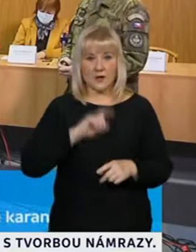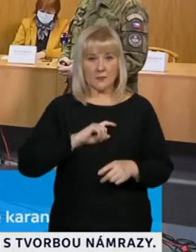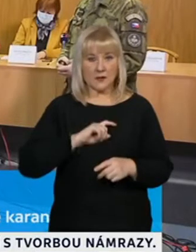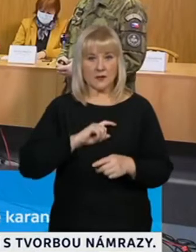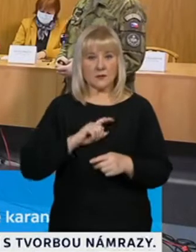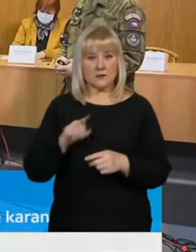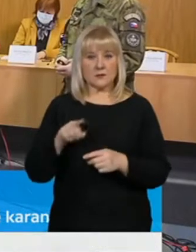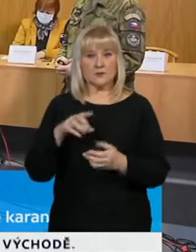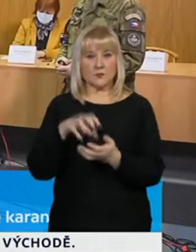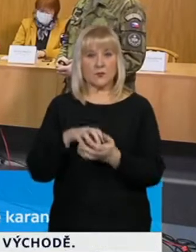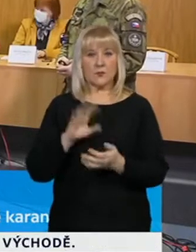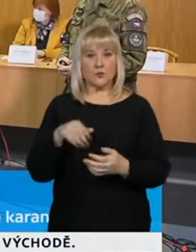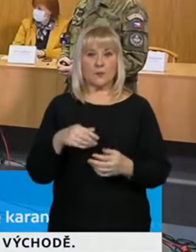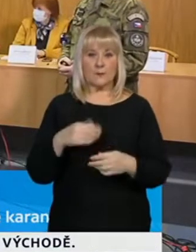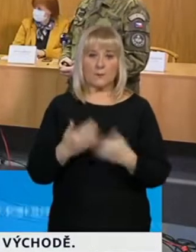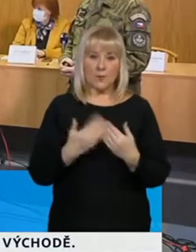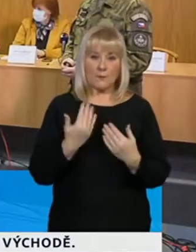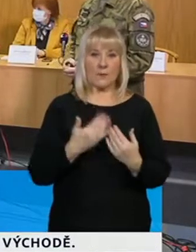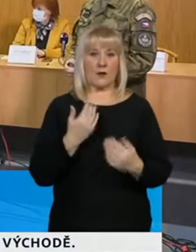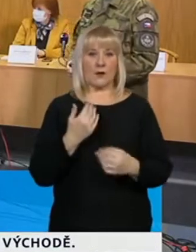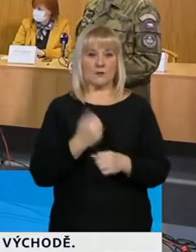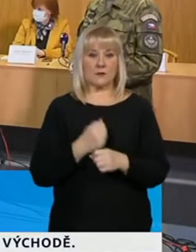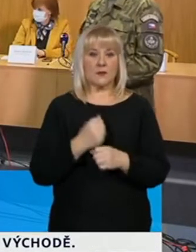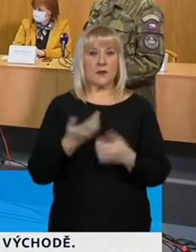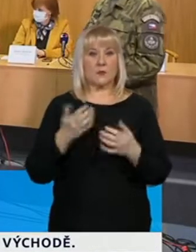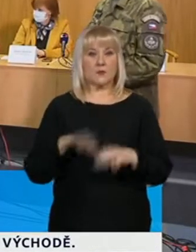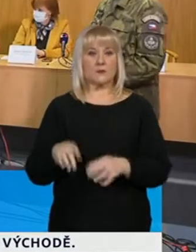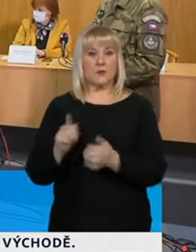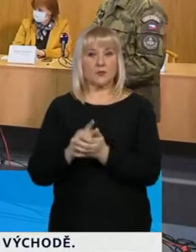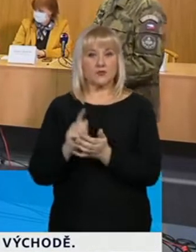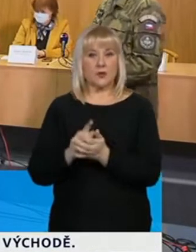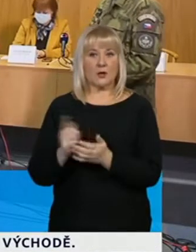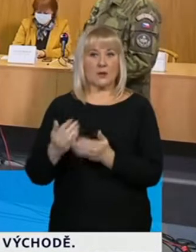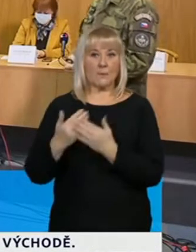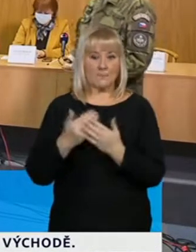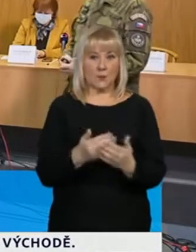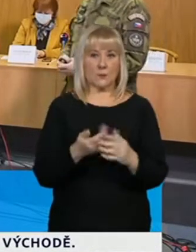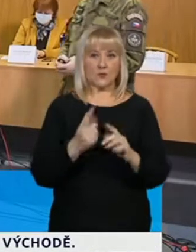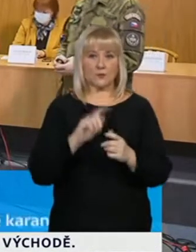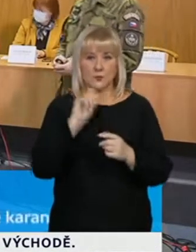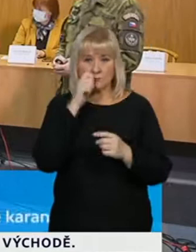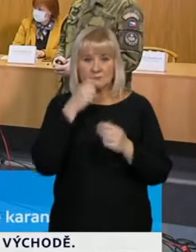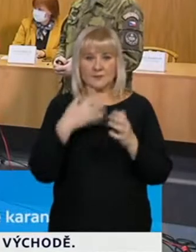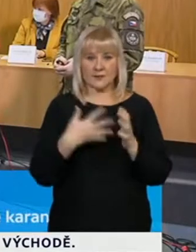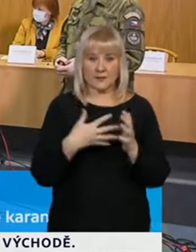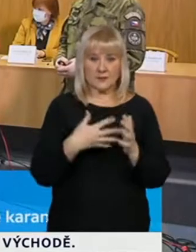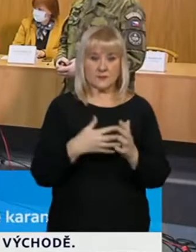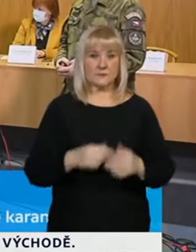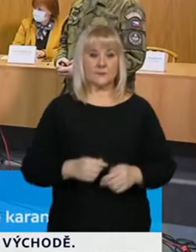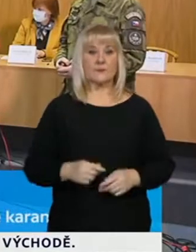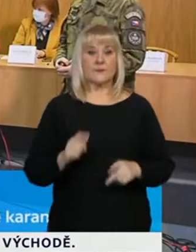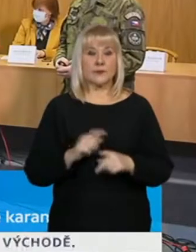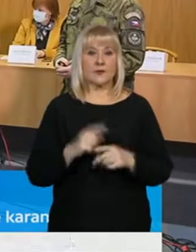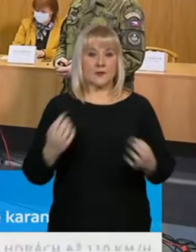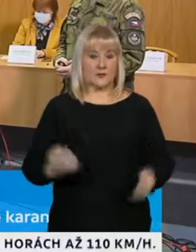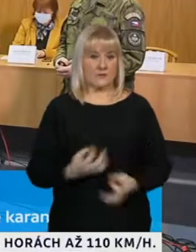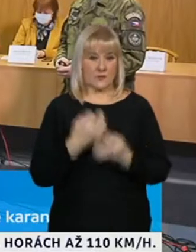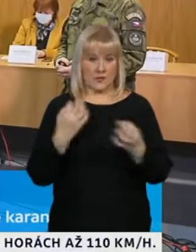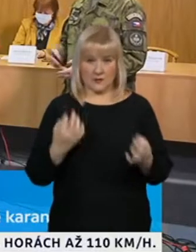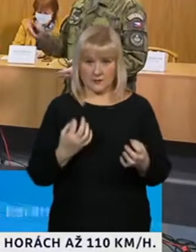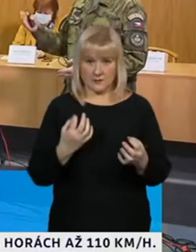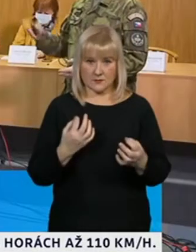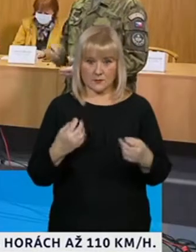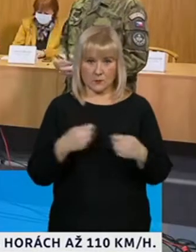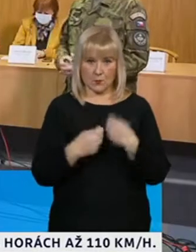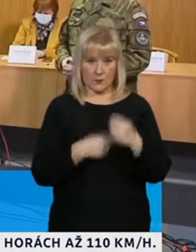na vyžádaní krajských jednických stanic pro PCR testy. Co se týká odsoučenění,